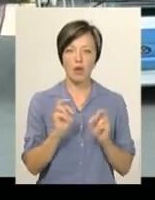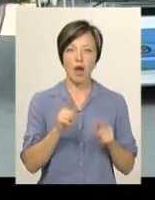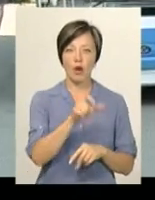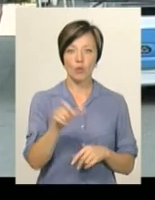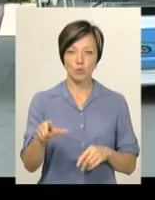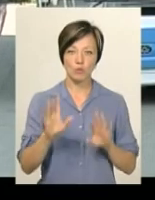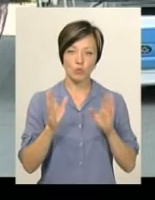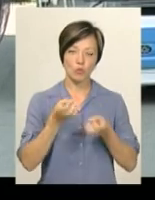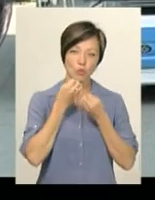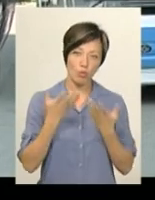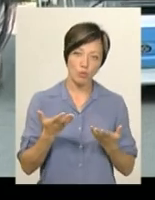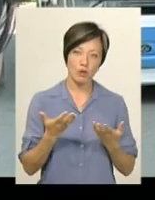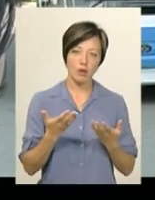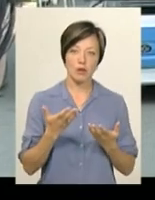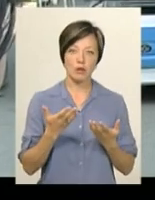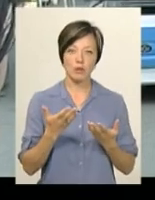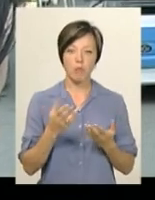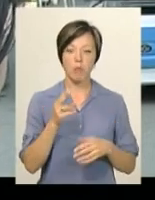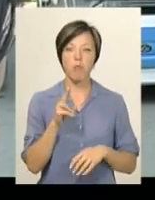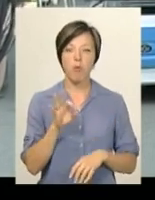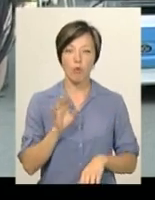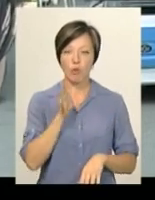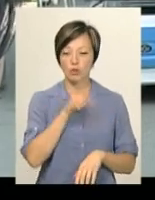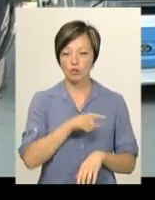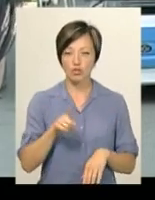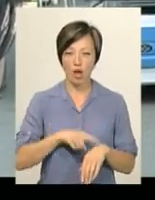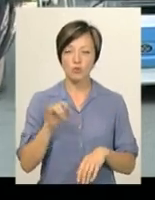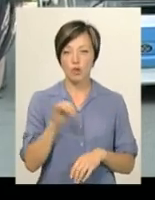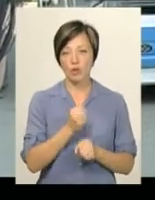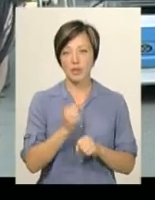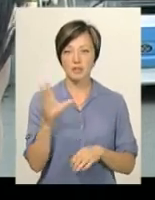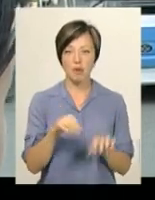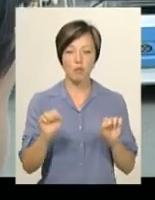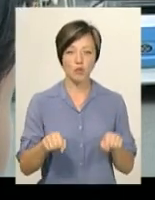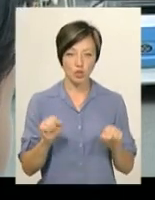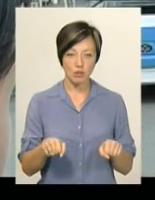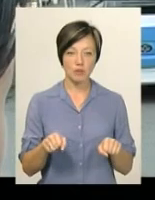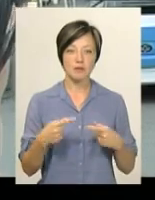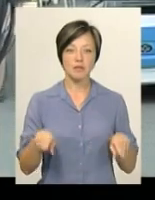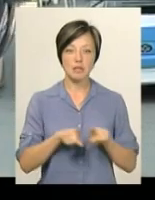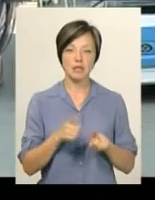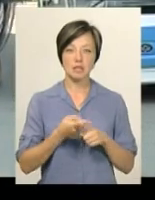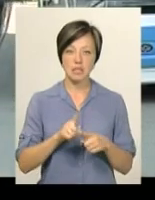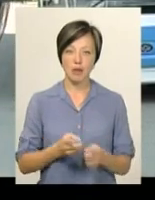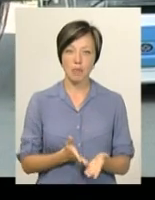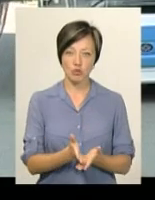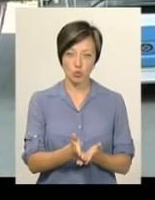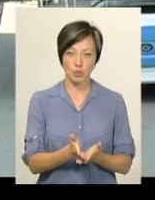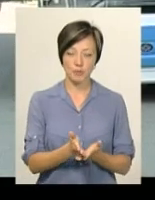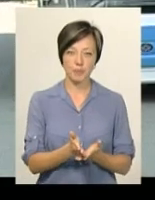добрий по часу. І будемо робити все можливе, щоб все-таки цей маршрут